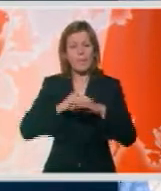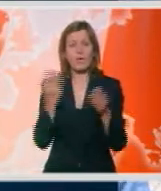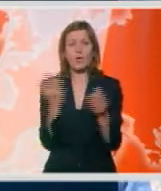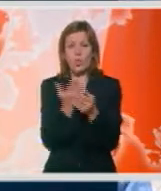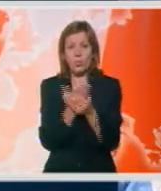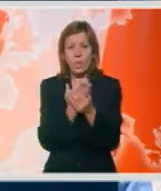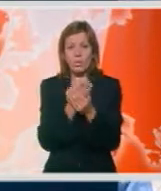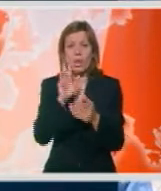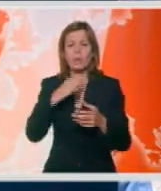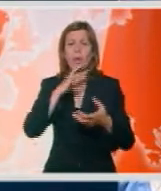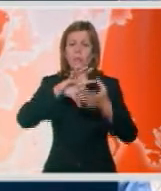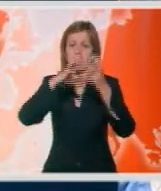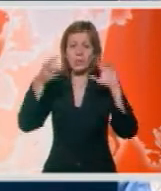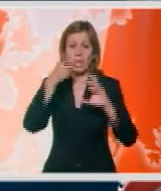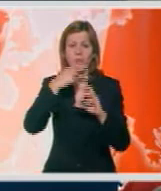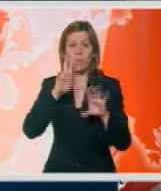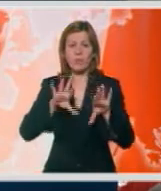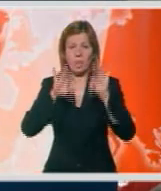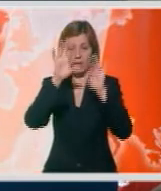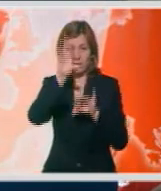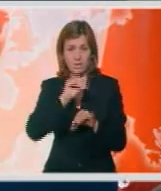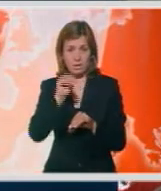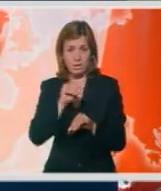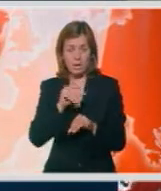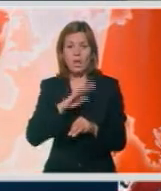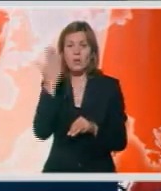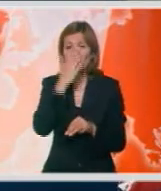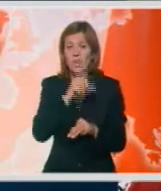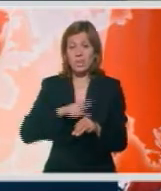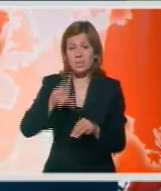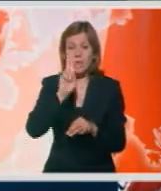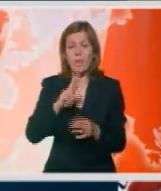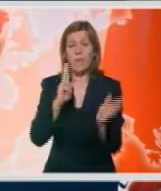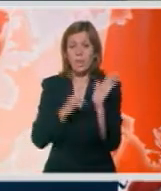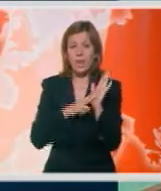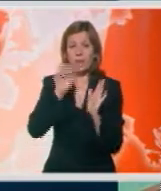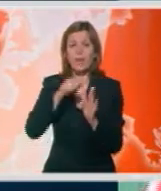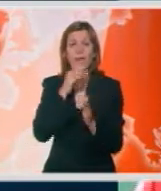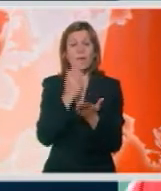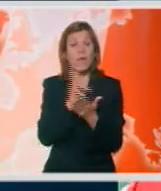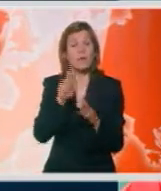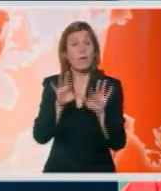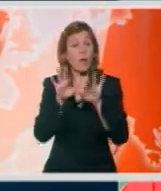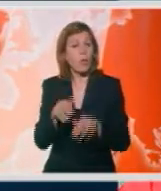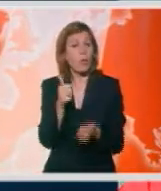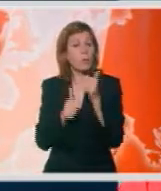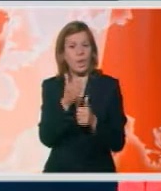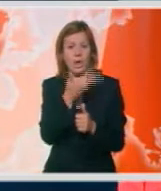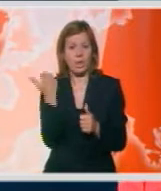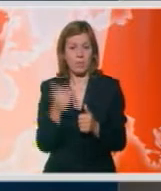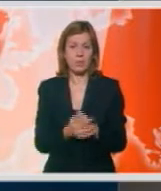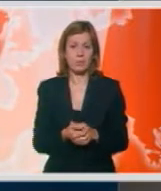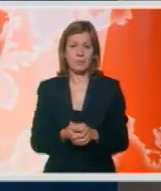objavljena na sajtu Resornog Ministarstva. Pravo imaju sve škole, bez obzira na to da li već imaju računarske kabinete ili ne.